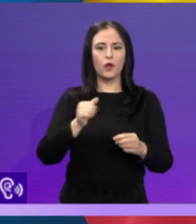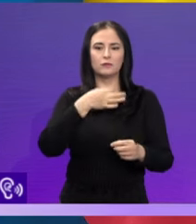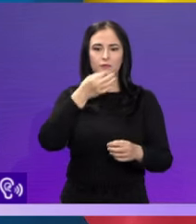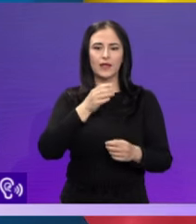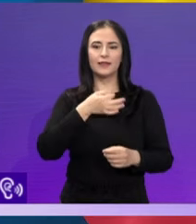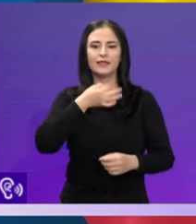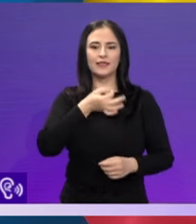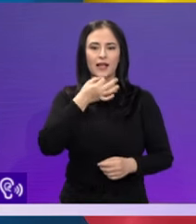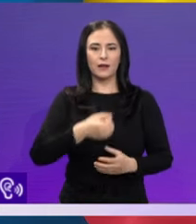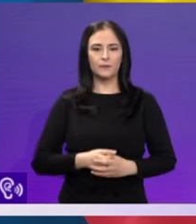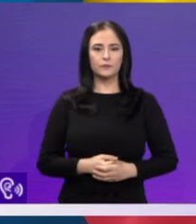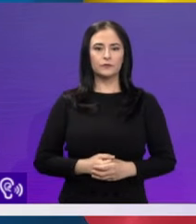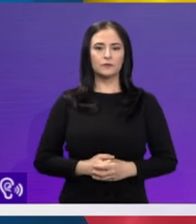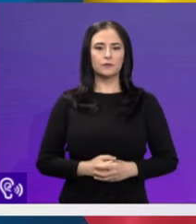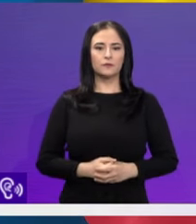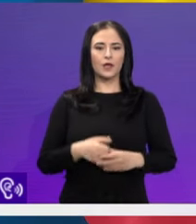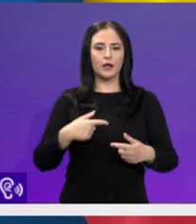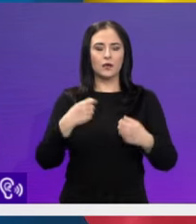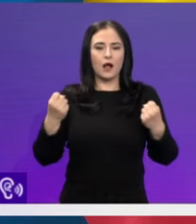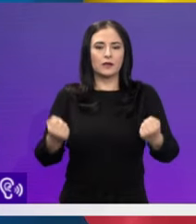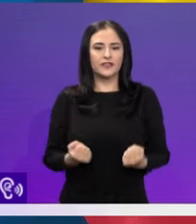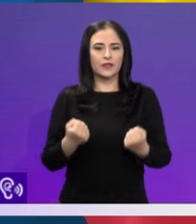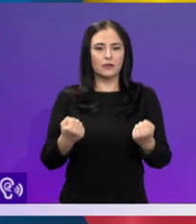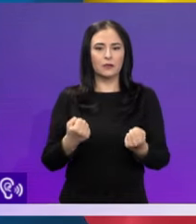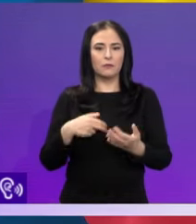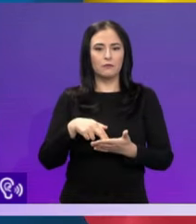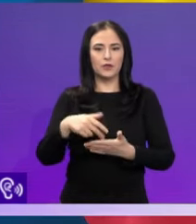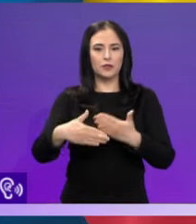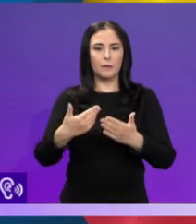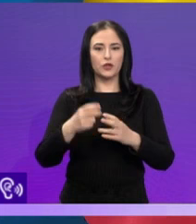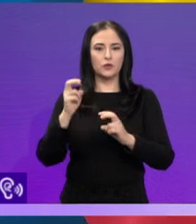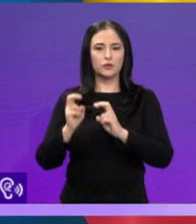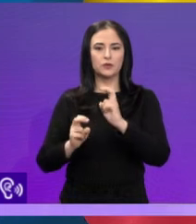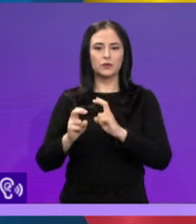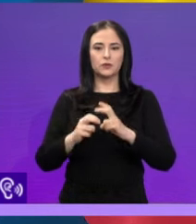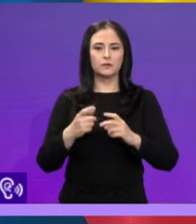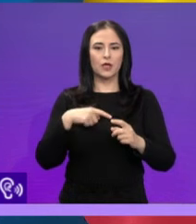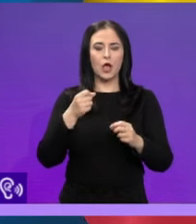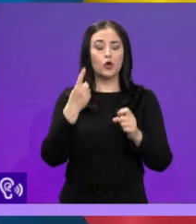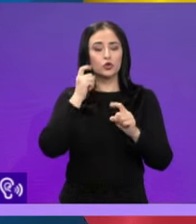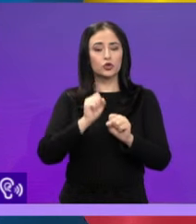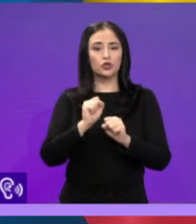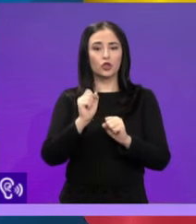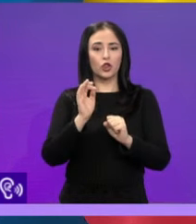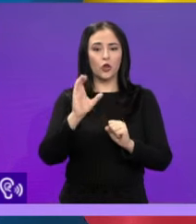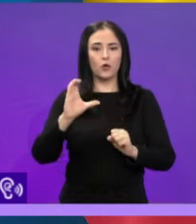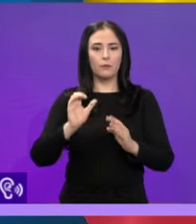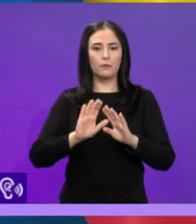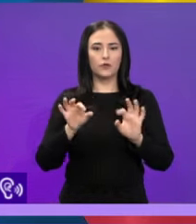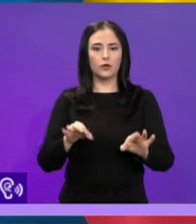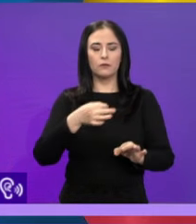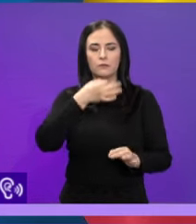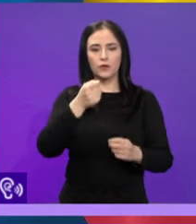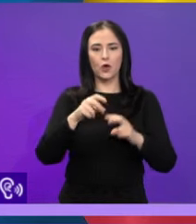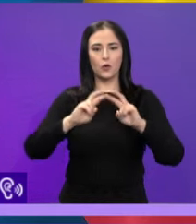Cu declarații. Tatul italian, prin agenția de susținere a exporturilor, este partea acestui